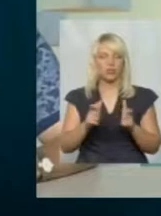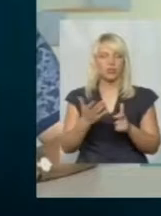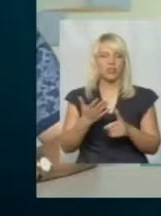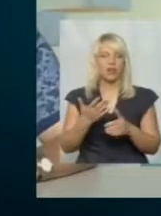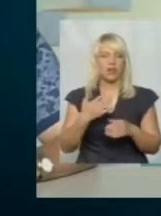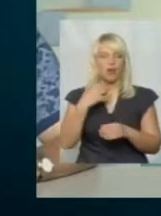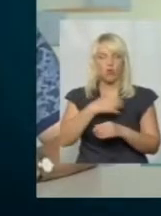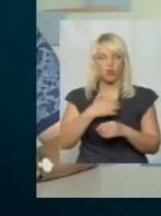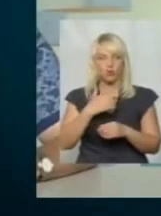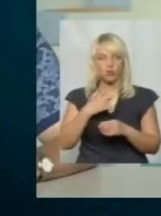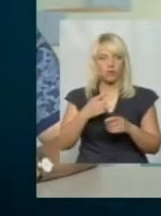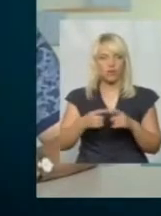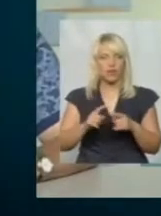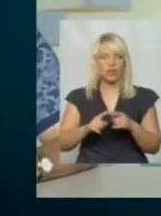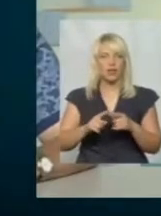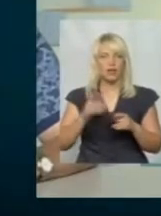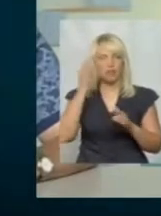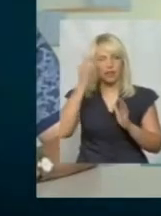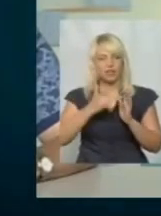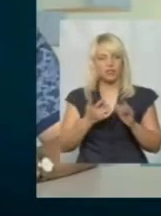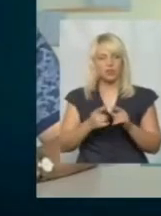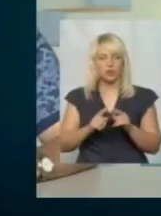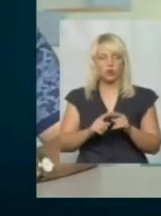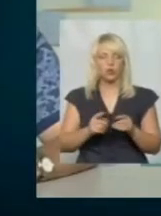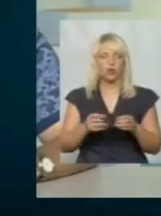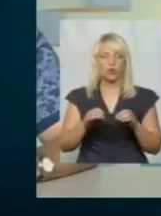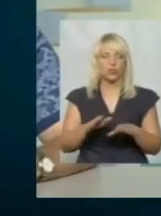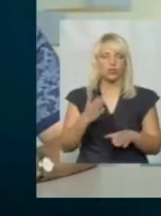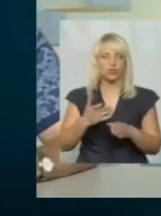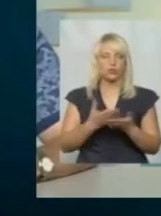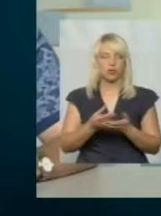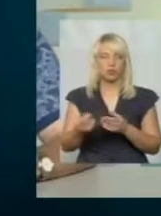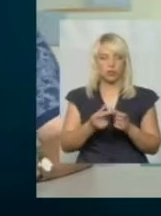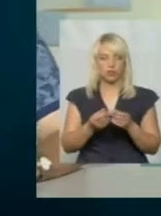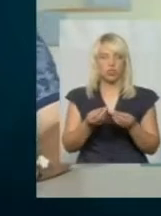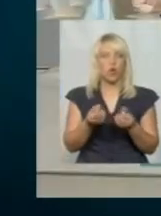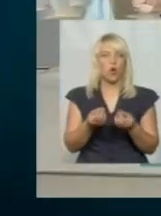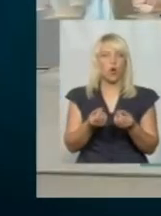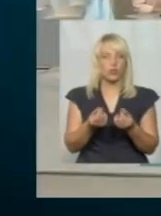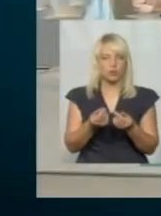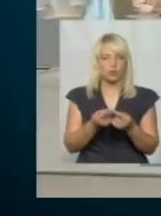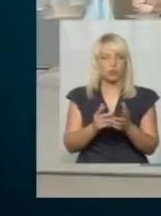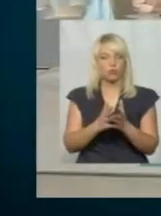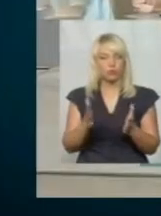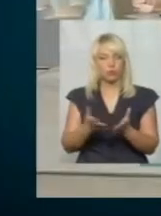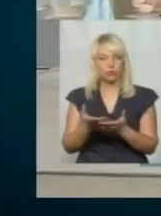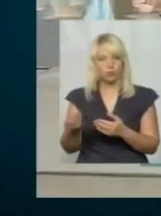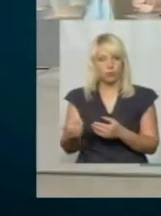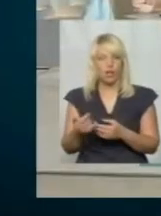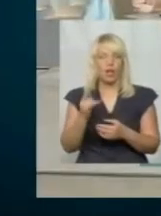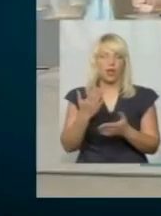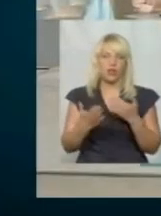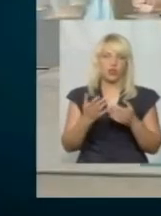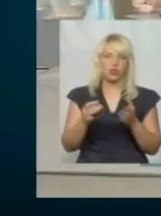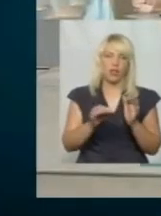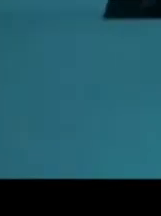філософія цього рішення? Якщо ти платиш готівкою, ти платиш більше. Якщо ти користуєшся електронним квитком, то